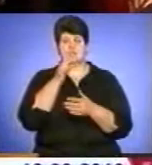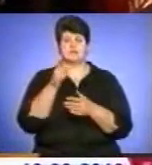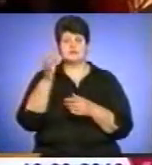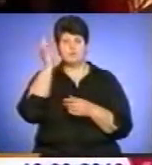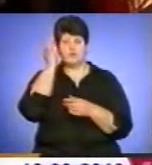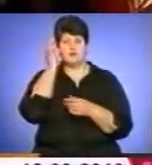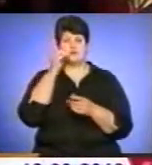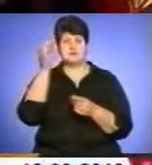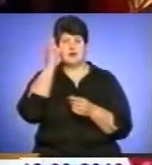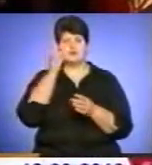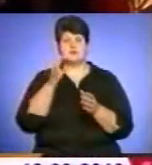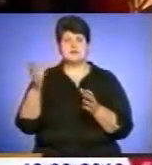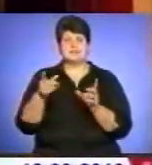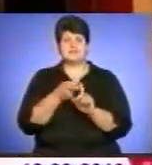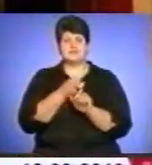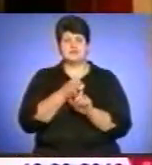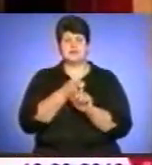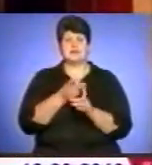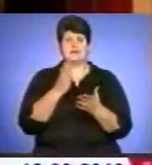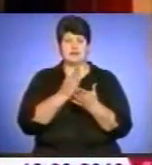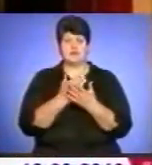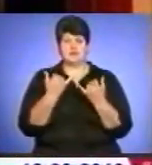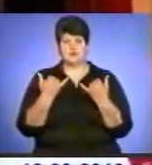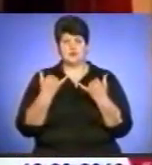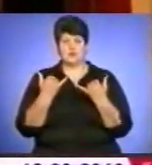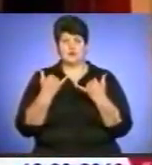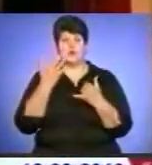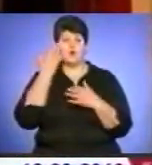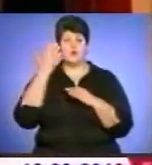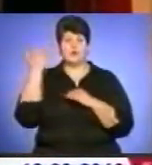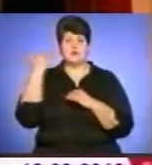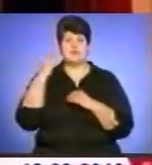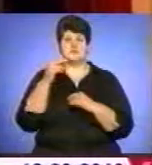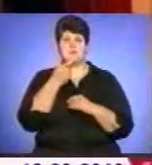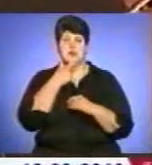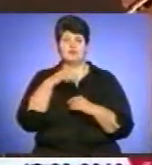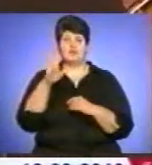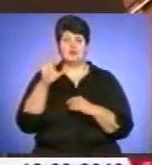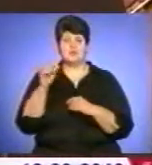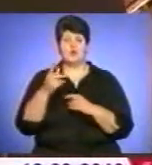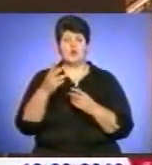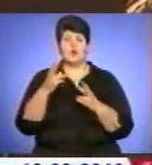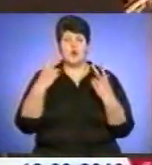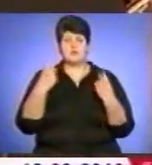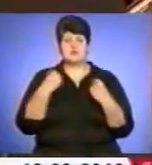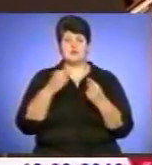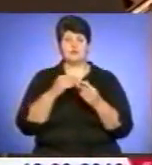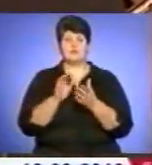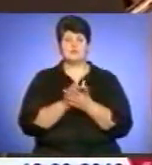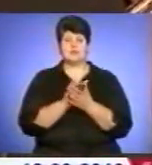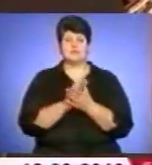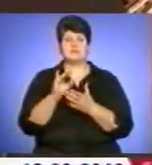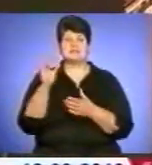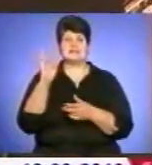містичний зв'язок, який досі є між ним і його побратимом. Каже, колись пан Володимир обіцяв познайомити його з Ніною Матвієнко. І